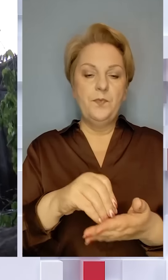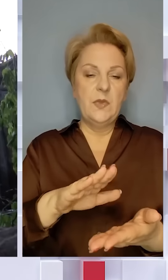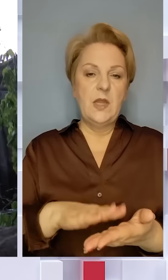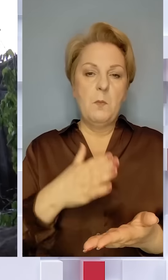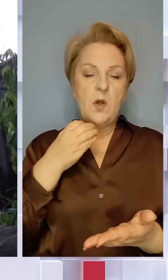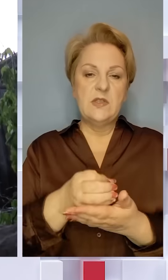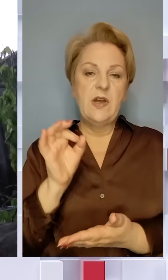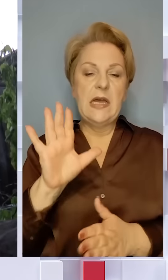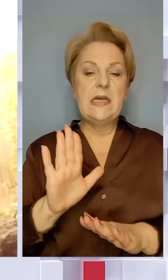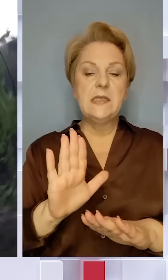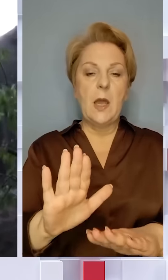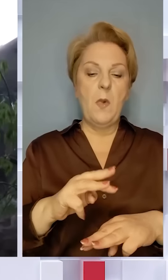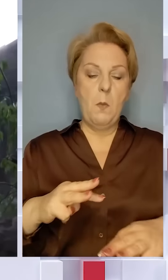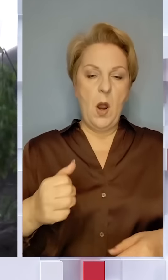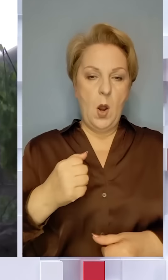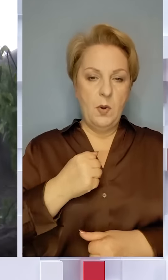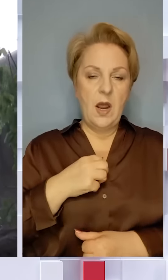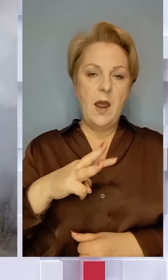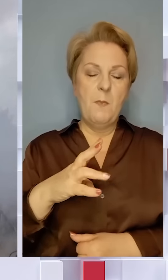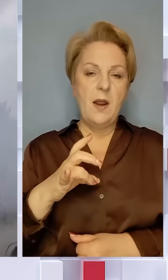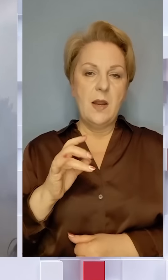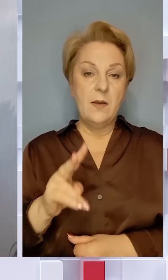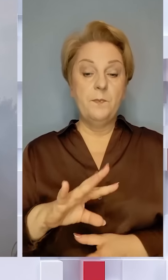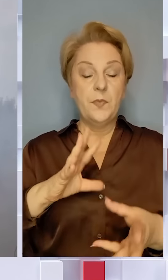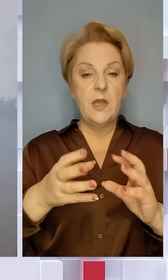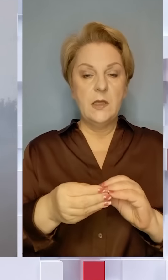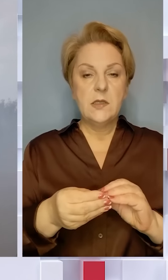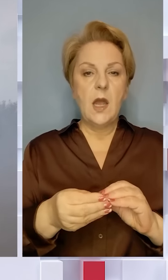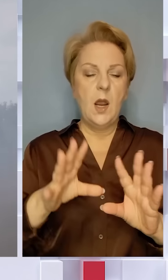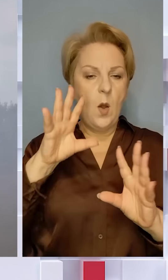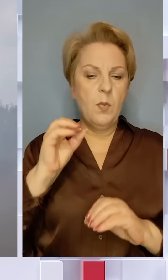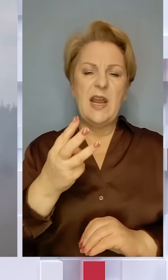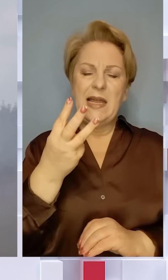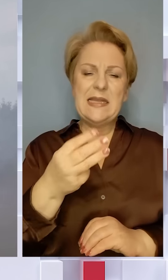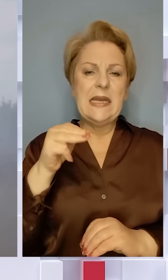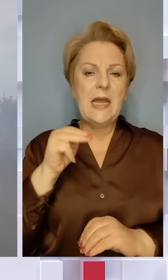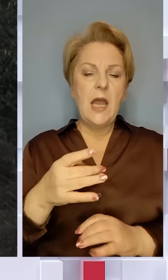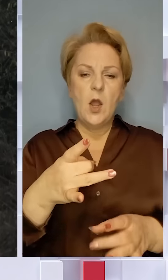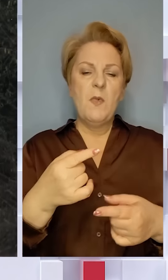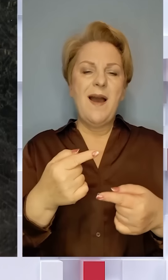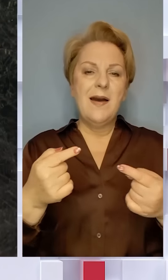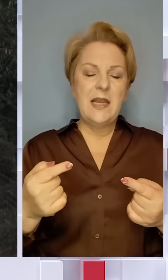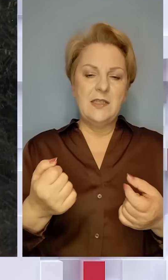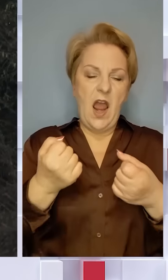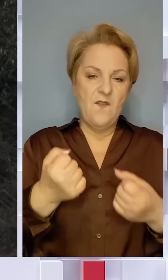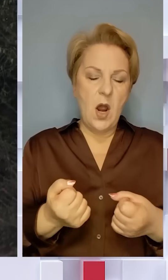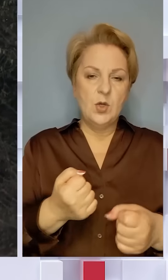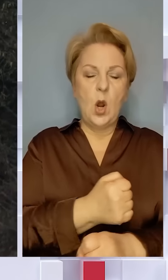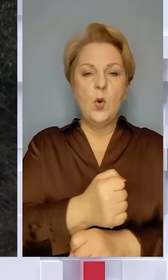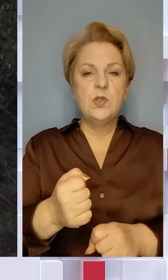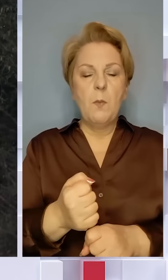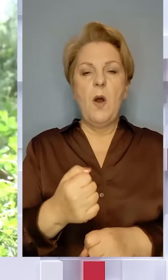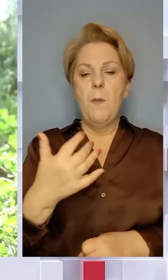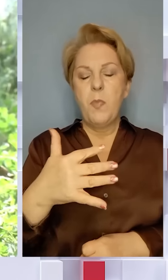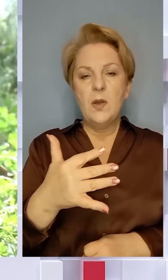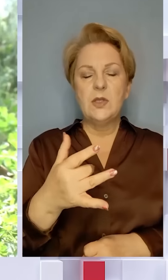у своєму телеграмі заступник міністра оборони Сергій Мельник. І загалом, попри 3 тисячі обстрілів із різного важкого озброєння, півсотні авіаударів